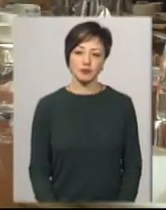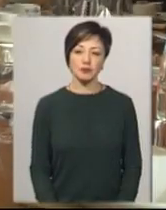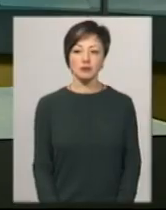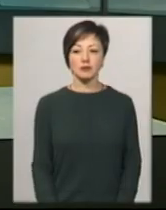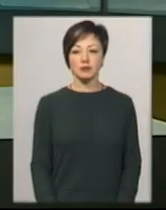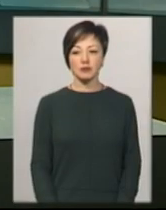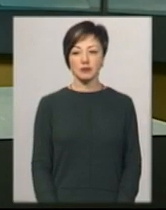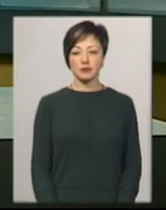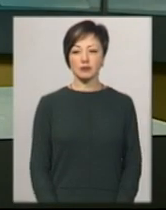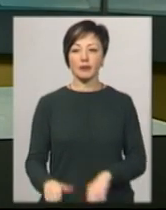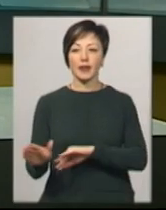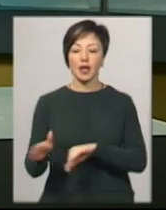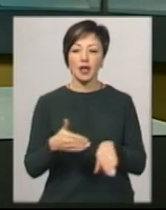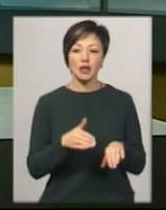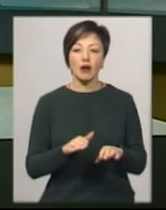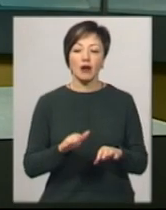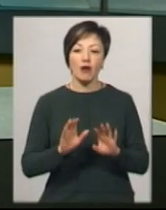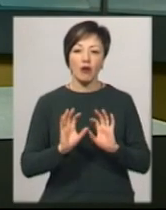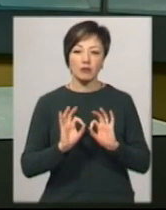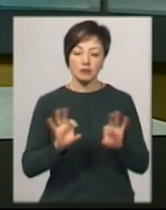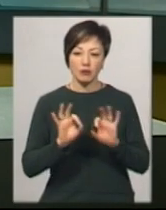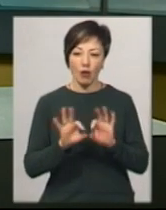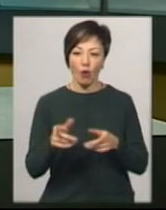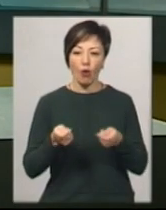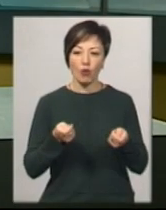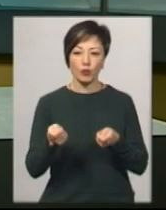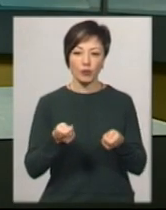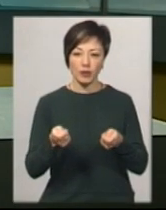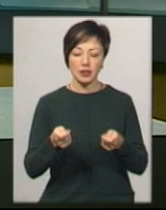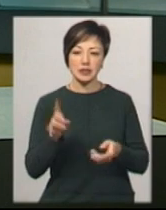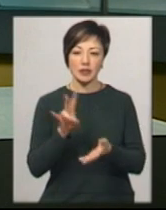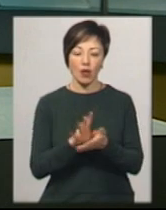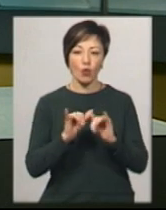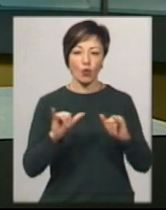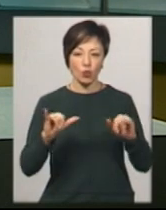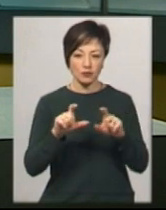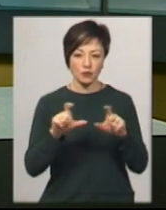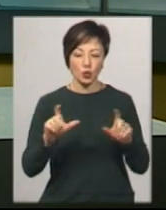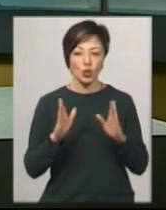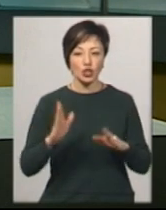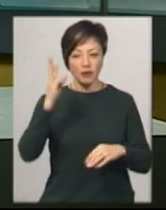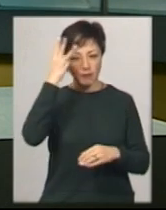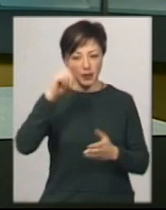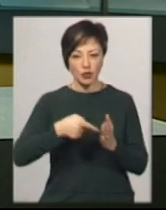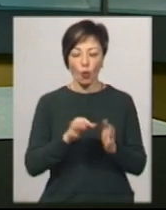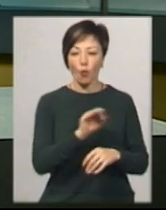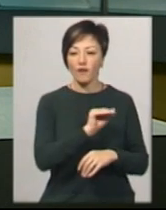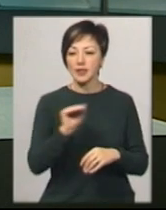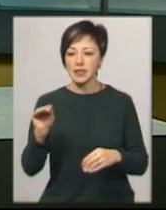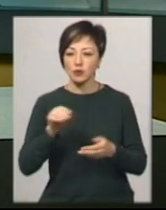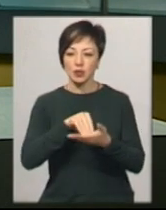За словами голови правління Агенції сталого розвитку «Астар» Олега Демчука, лише у Хмельницькому офіційно